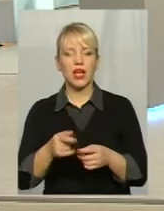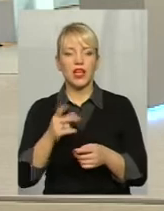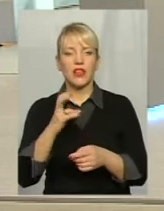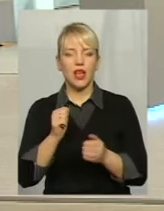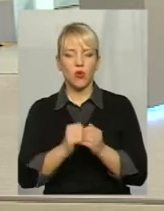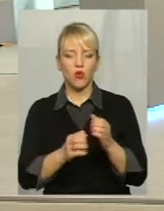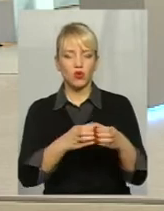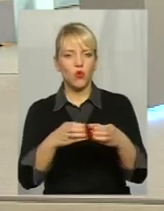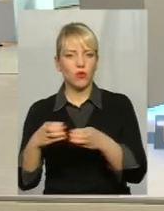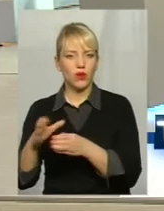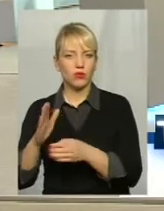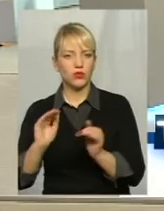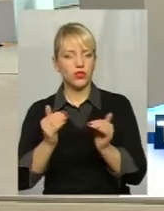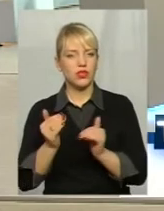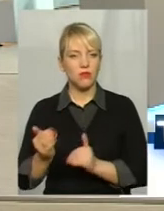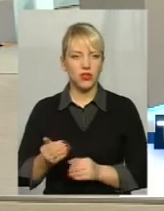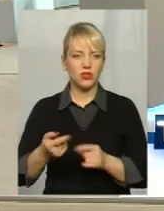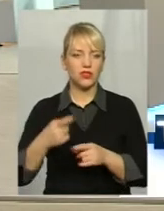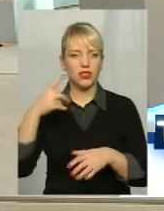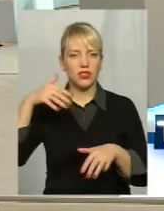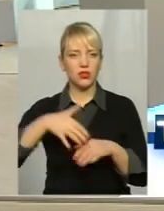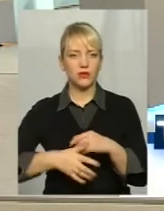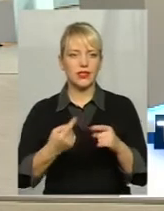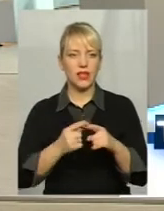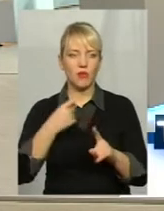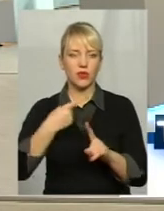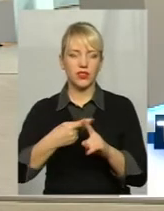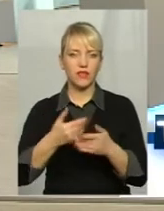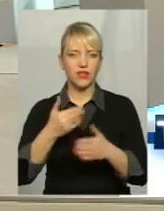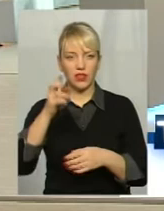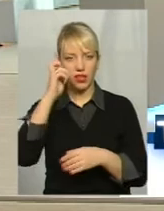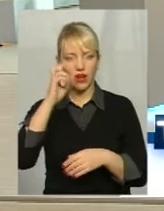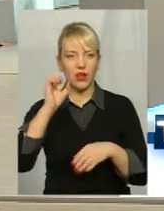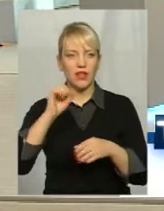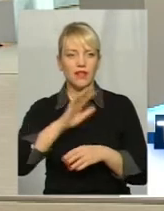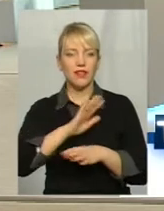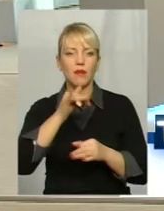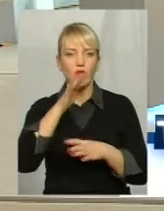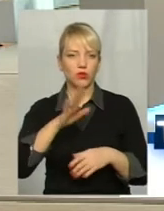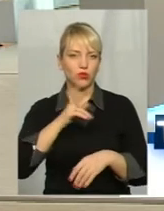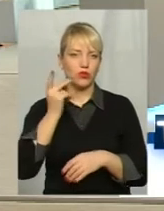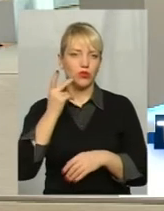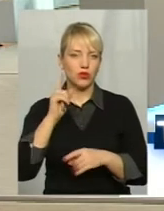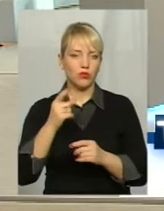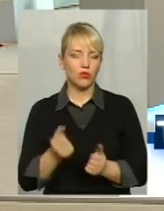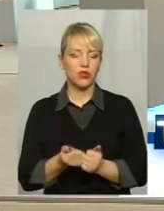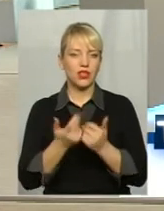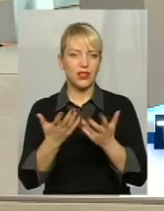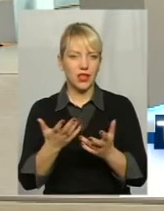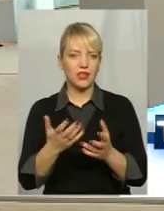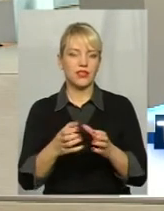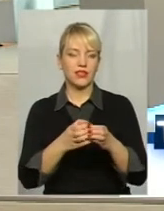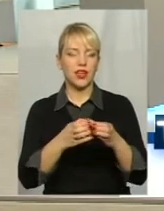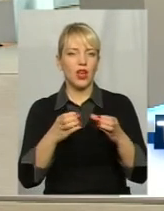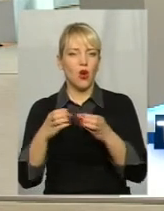зрозуміло, тому що це такий позитив від держави, не може тривати постійно, тому що кількість громад збільшується Ну це так,